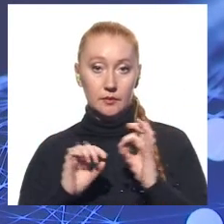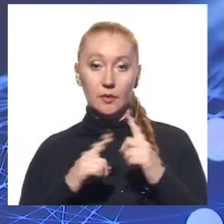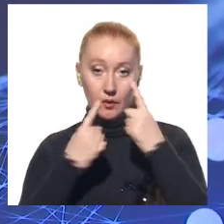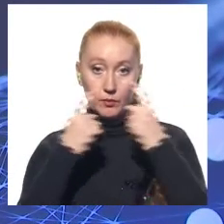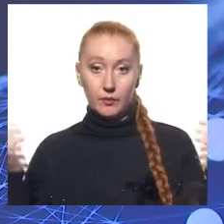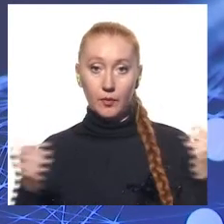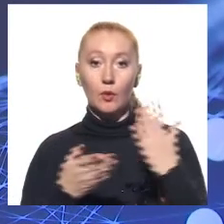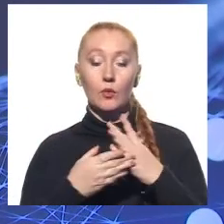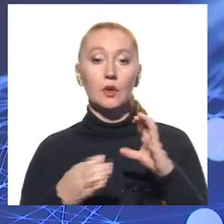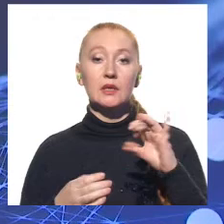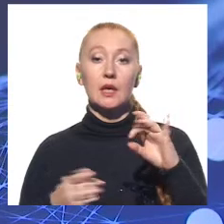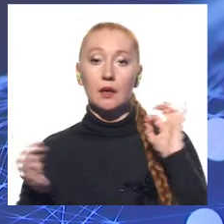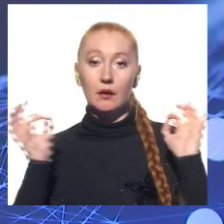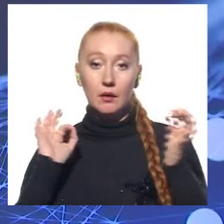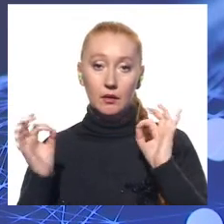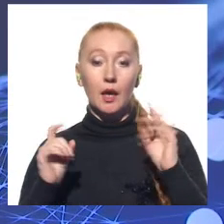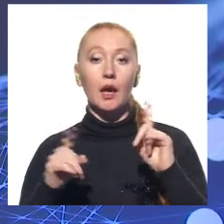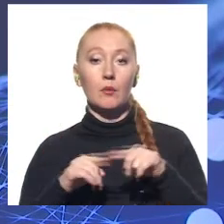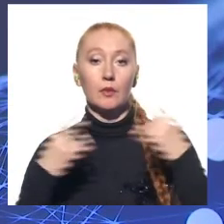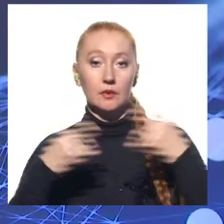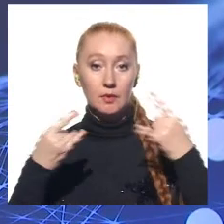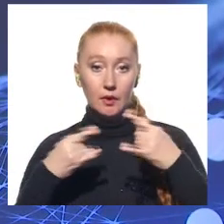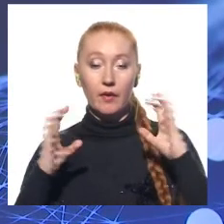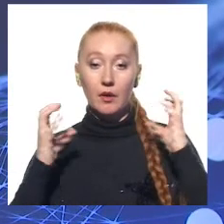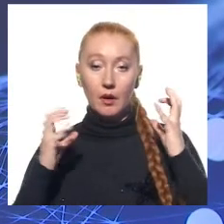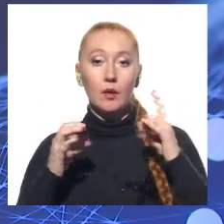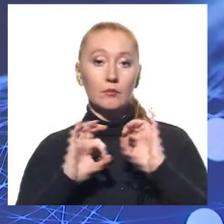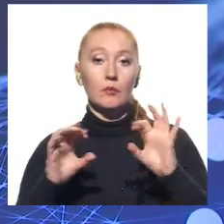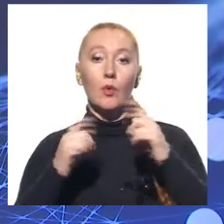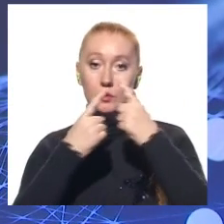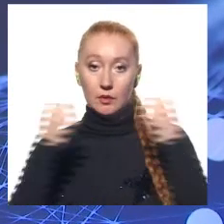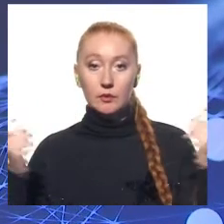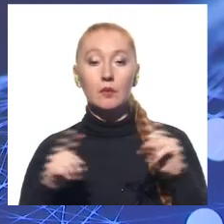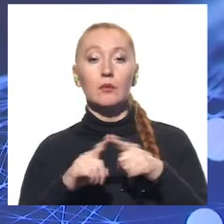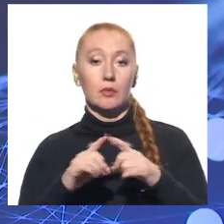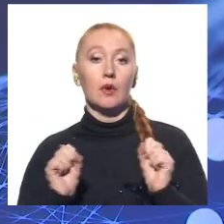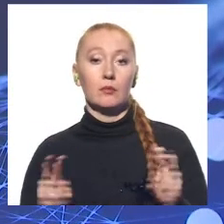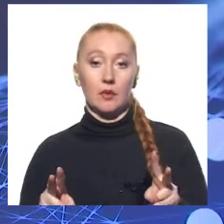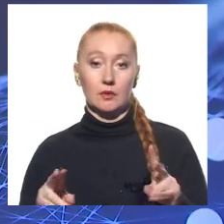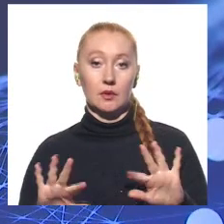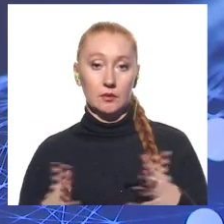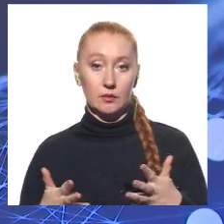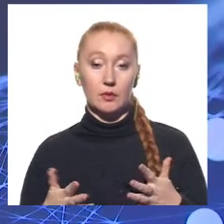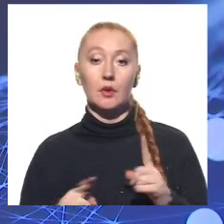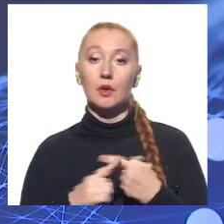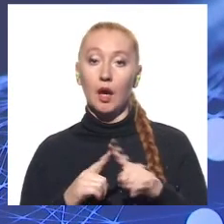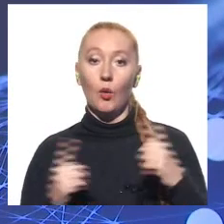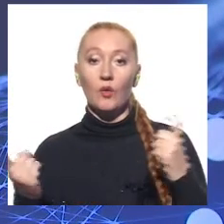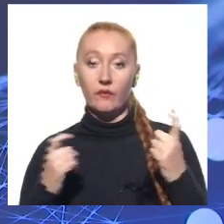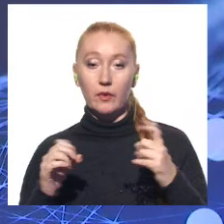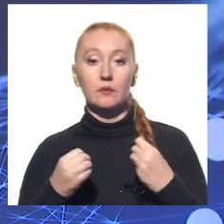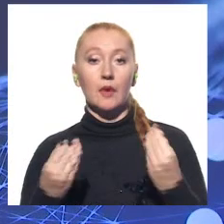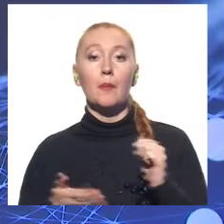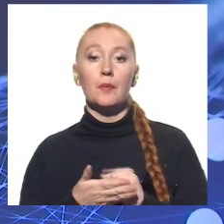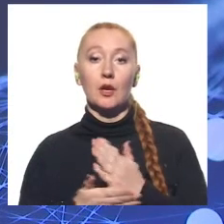Будуть лунати сирени та через засоби масової інформації буде транслюватись повідомлення про надзвичайну ситуацію. Таку інформацію надали у